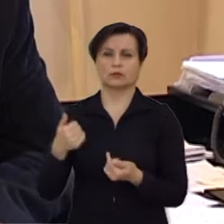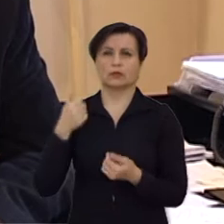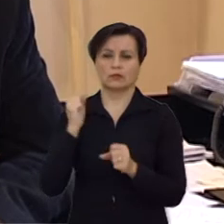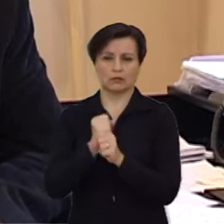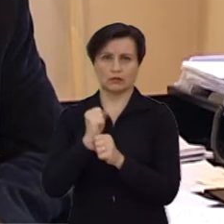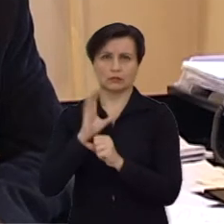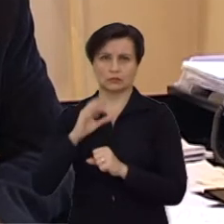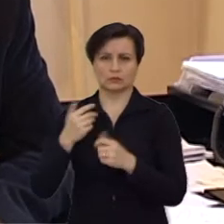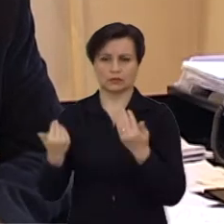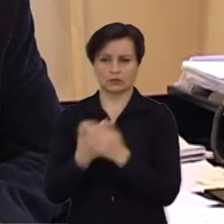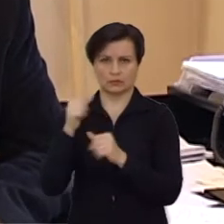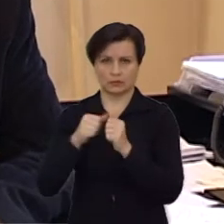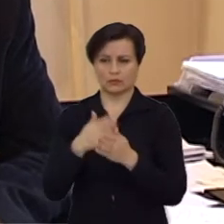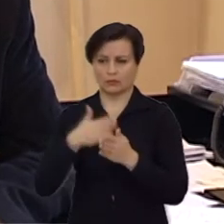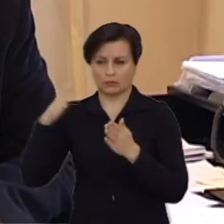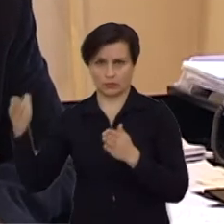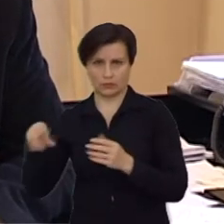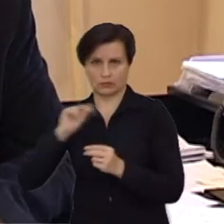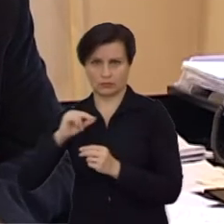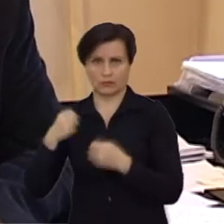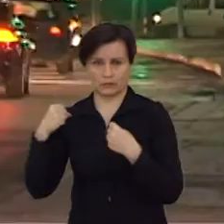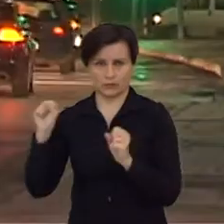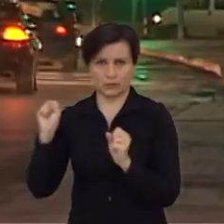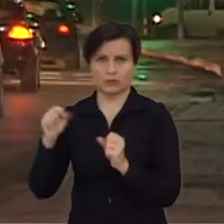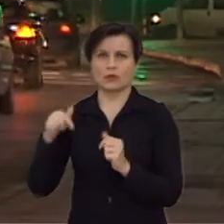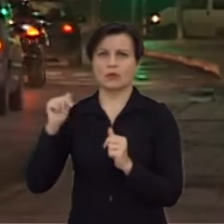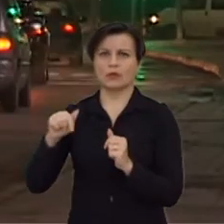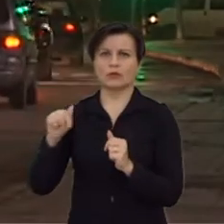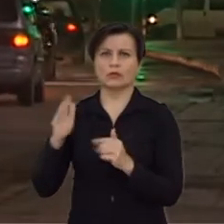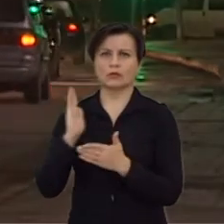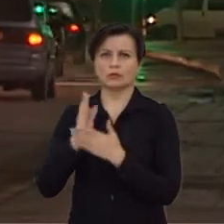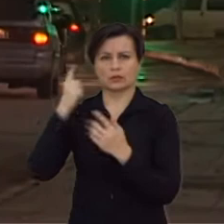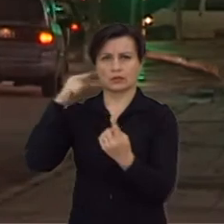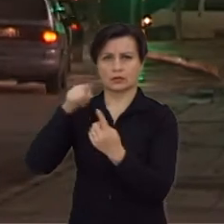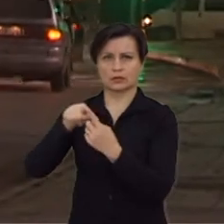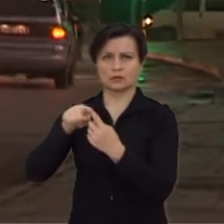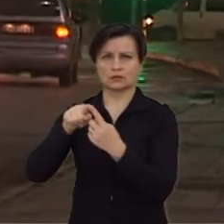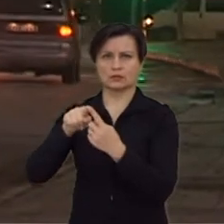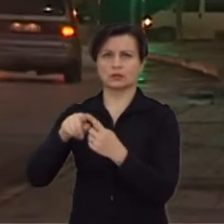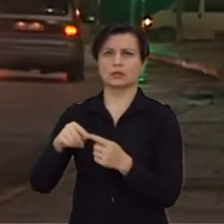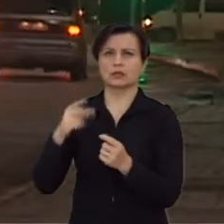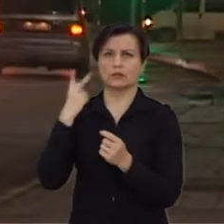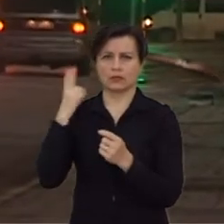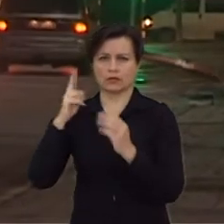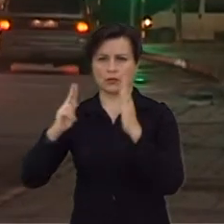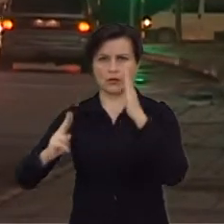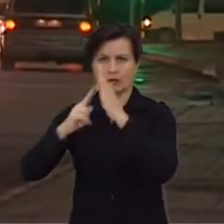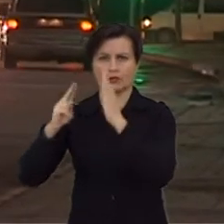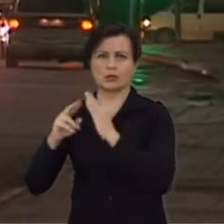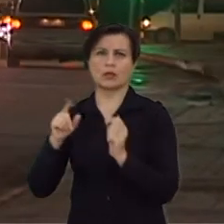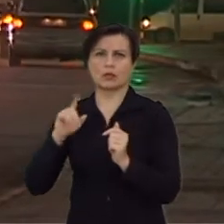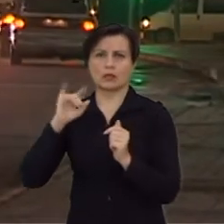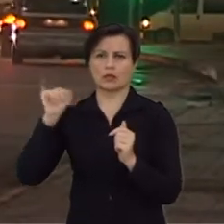darbai bus atlikti, aišku, jau po nuoviu metu. Tačiau yra tikslas atgaivinti apšvietimą dviejuose tramose, kur yra